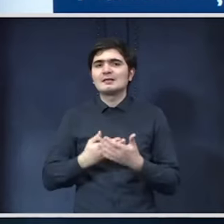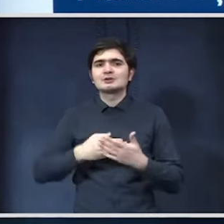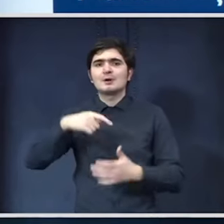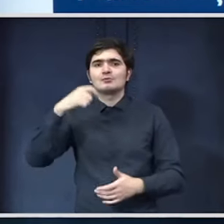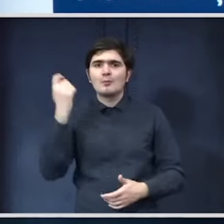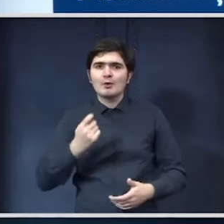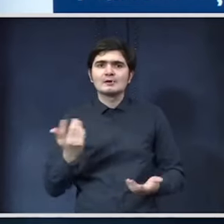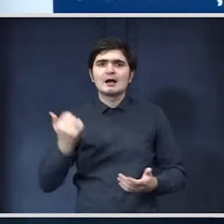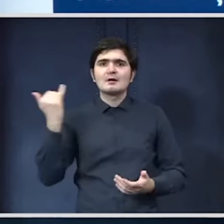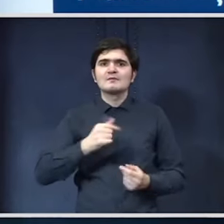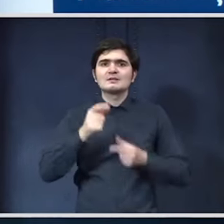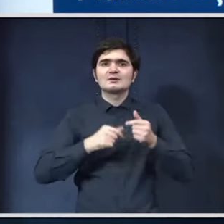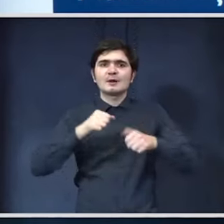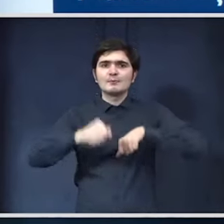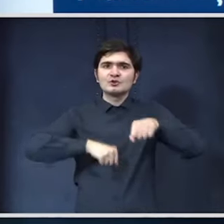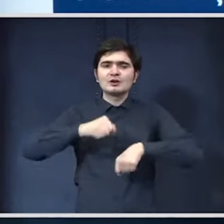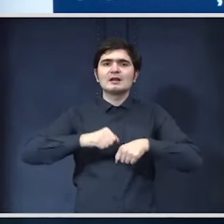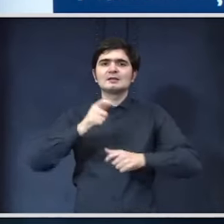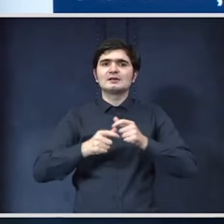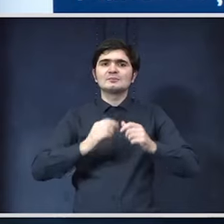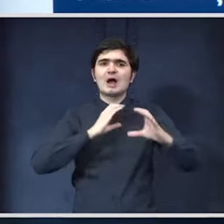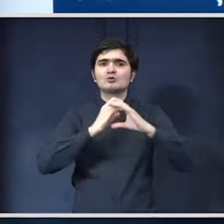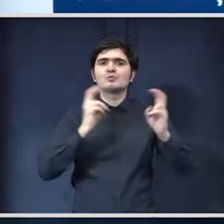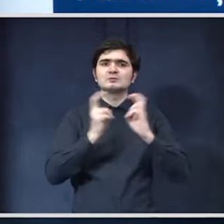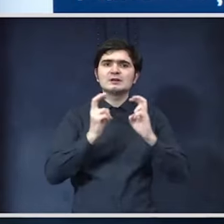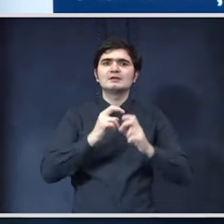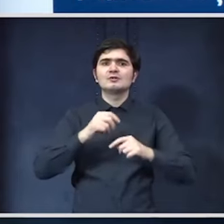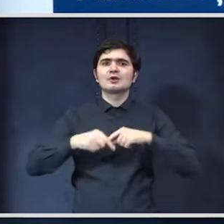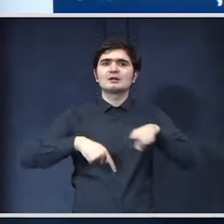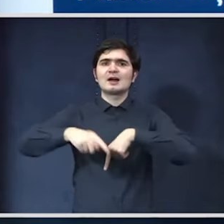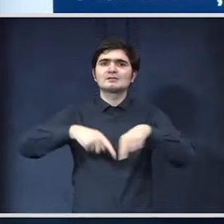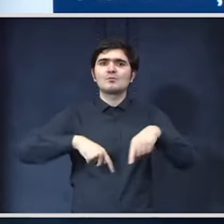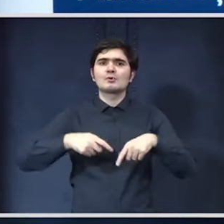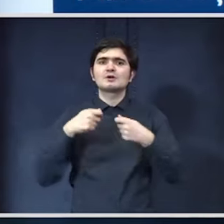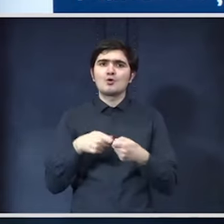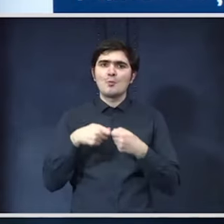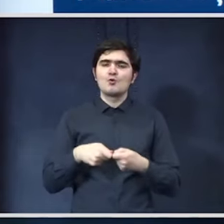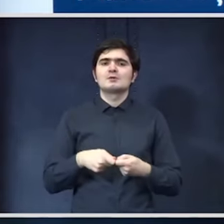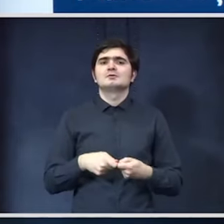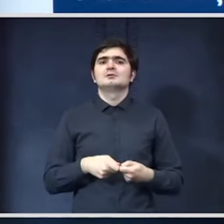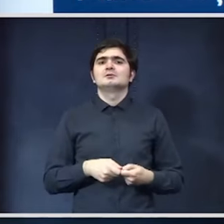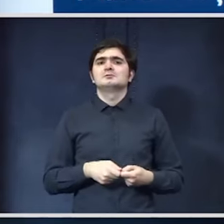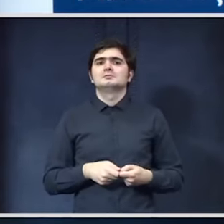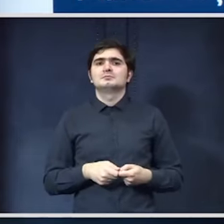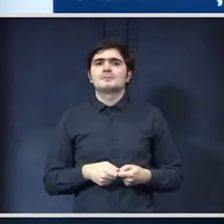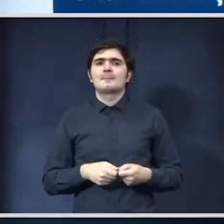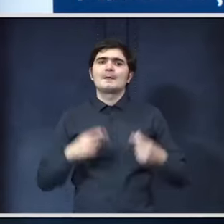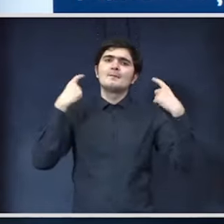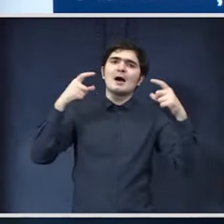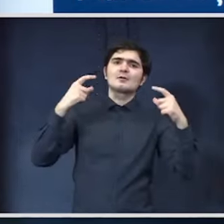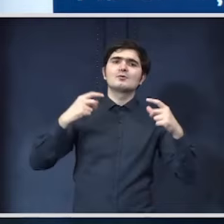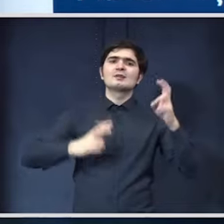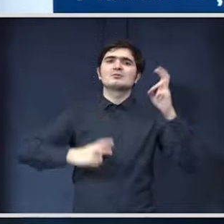vin pe biciclete autobuze electrice transport transport în comun parcuri